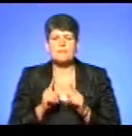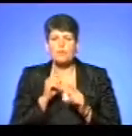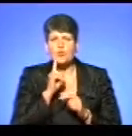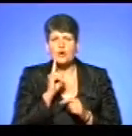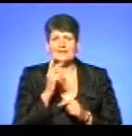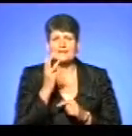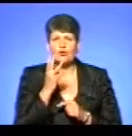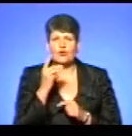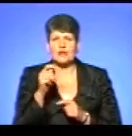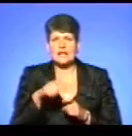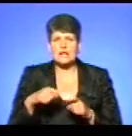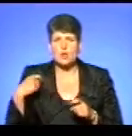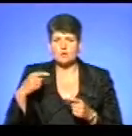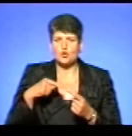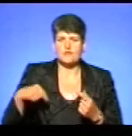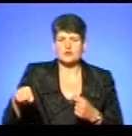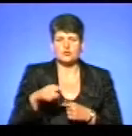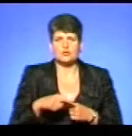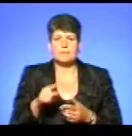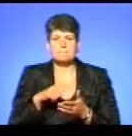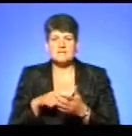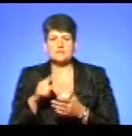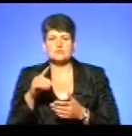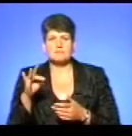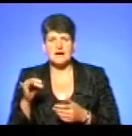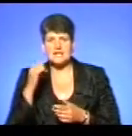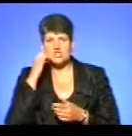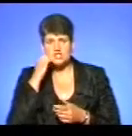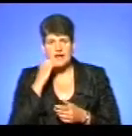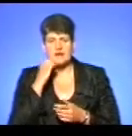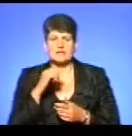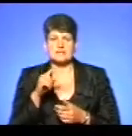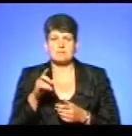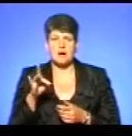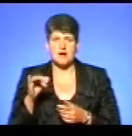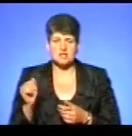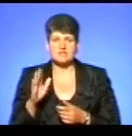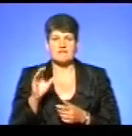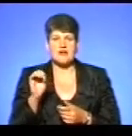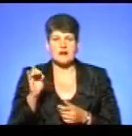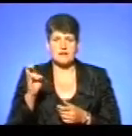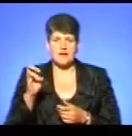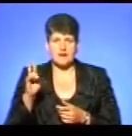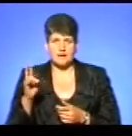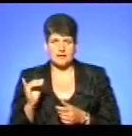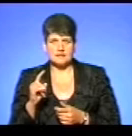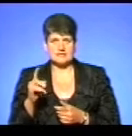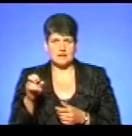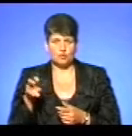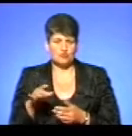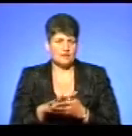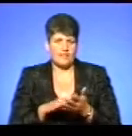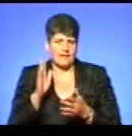вихоплює місто Збараж, старий Збараж, Верняки і Залужа. І все, там де буде та робота проводиться. Далі